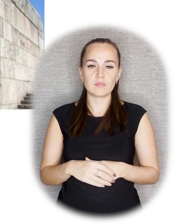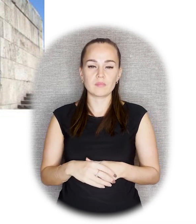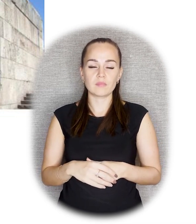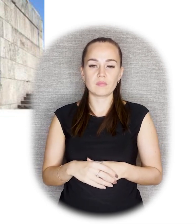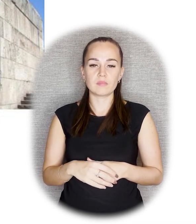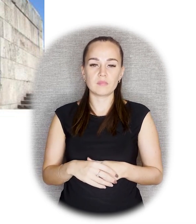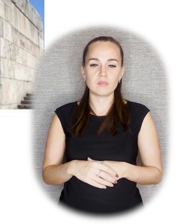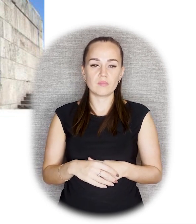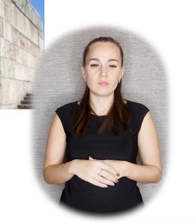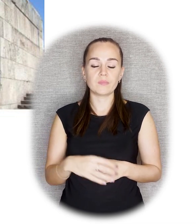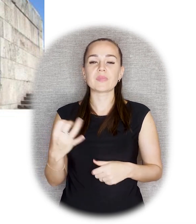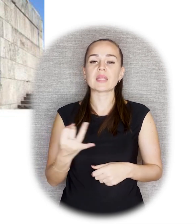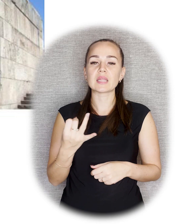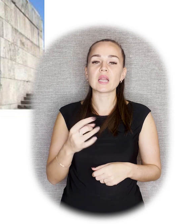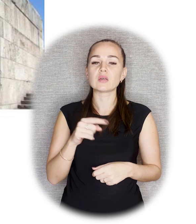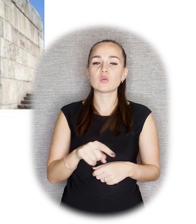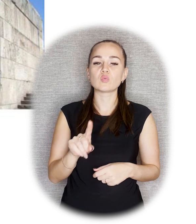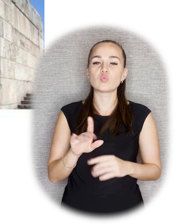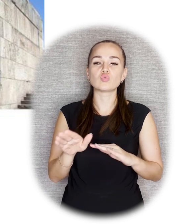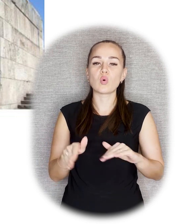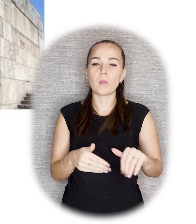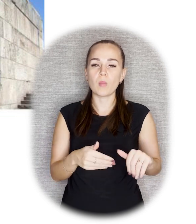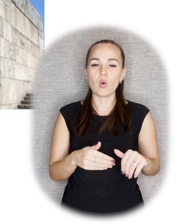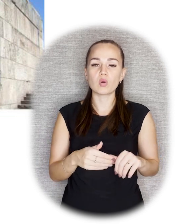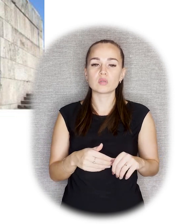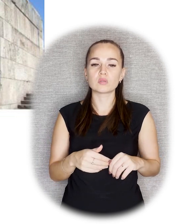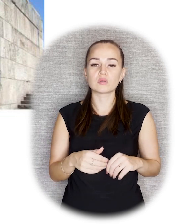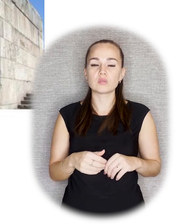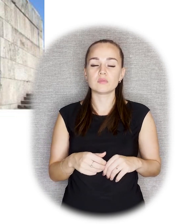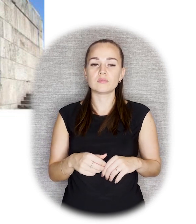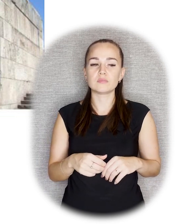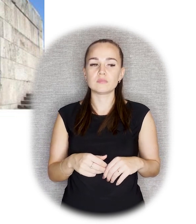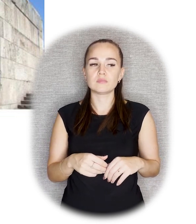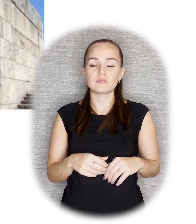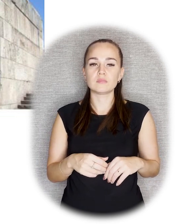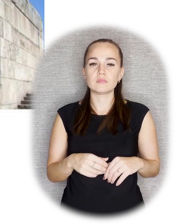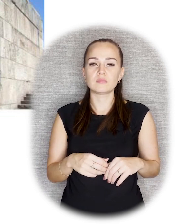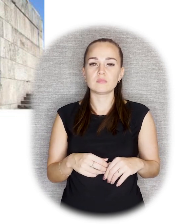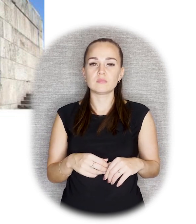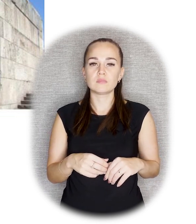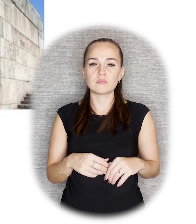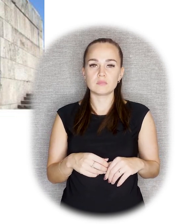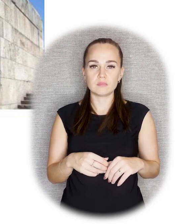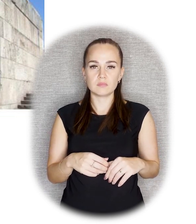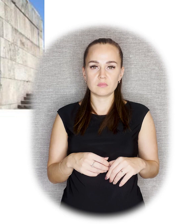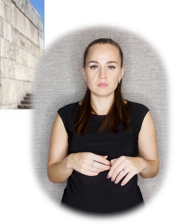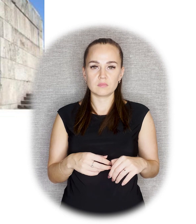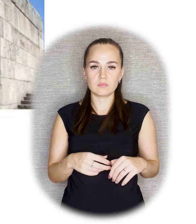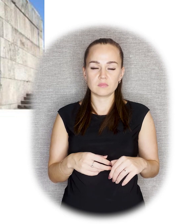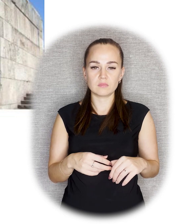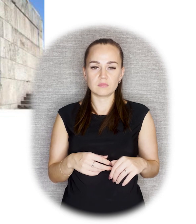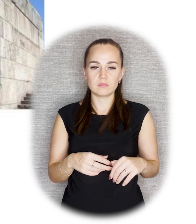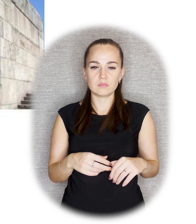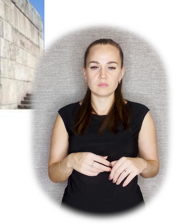братского кладбища. Интересно то, что после жизни в Советской России зали ненадолго уезжает в